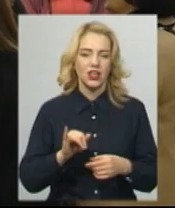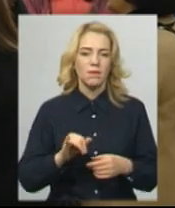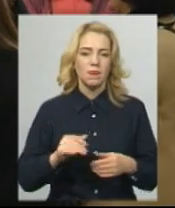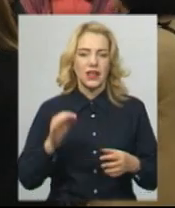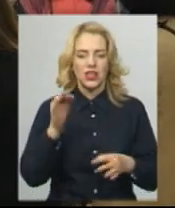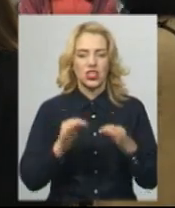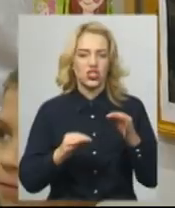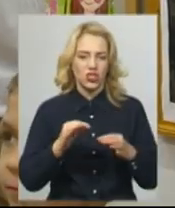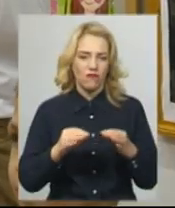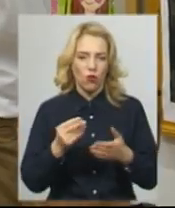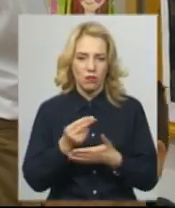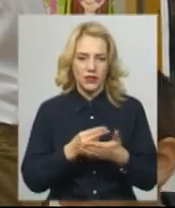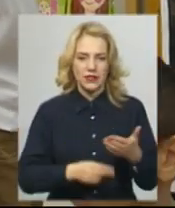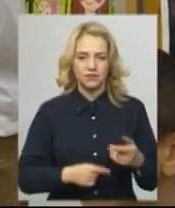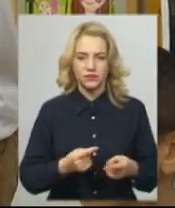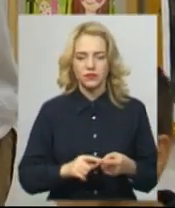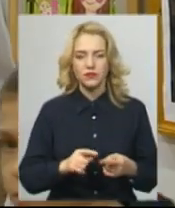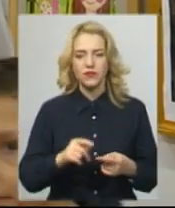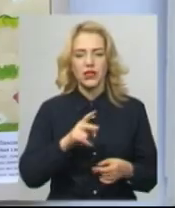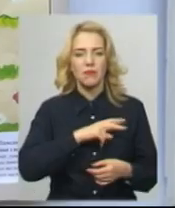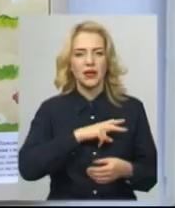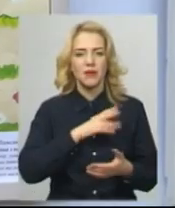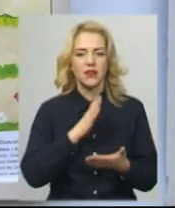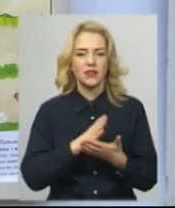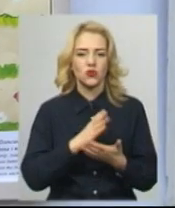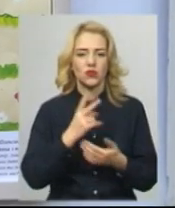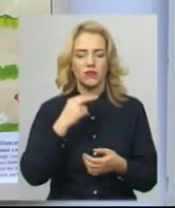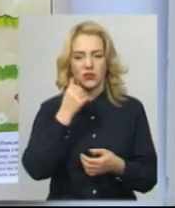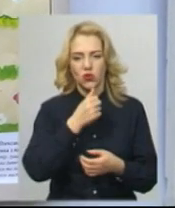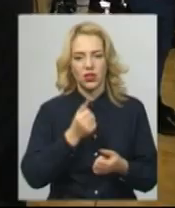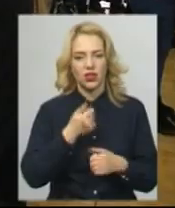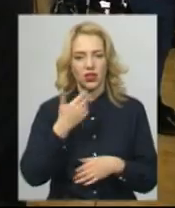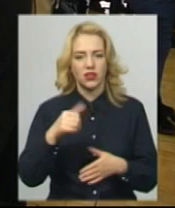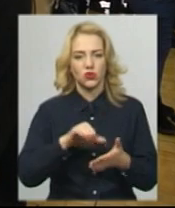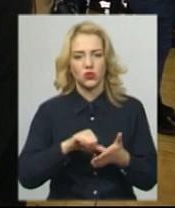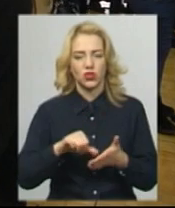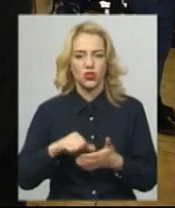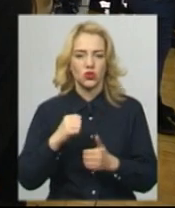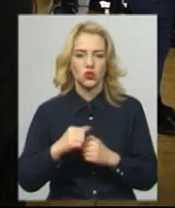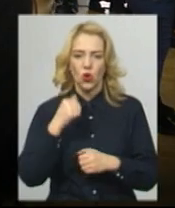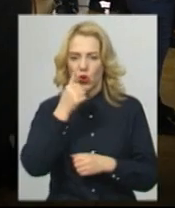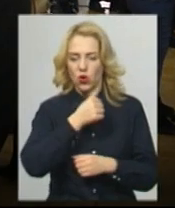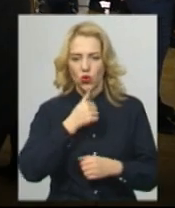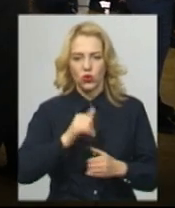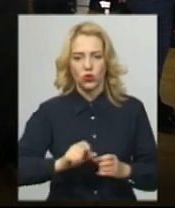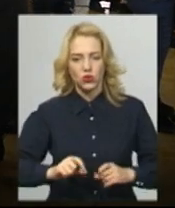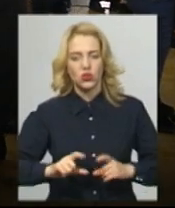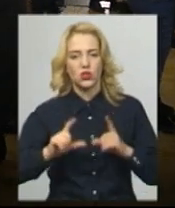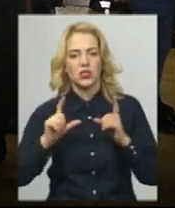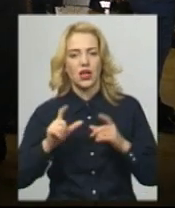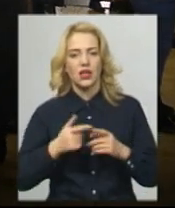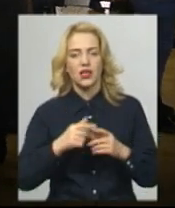доньки художників Оксани Мазур, премія існує 20 років. Кількість учасників щороку зростає. Спостерігається те, що в